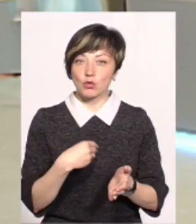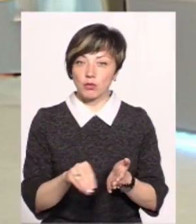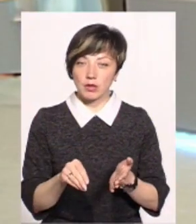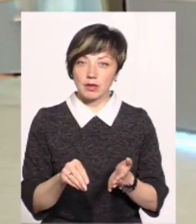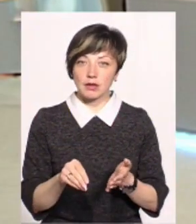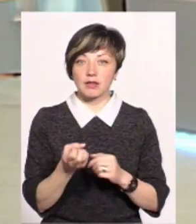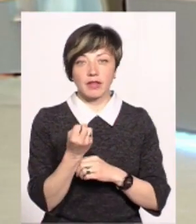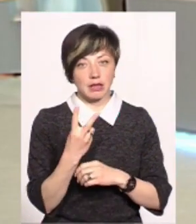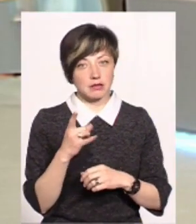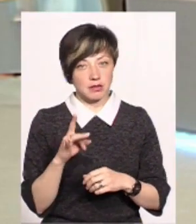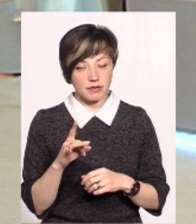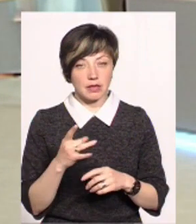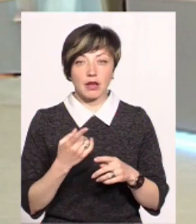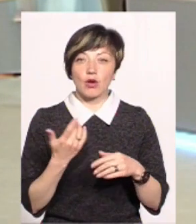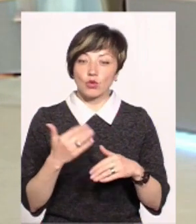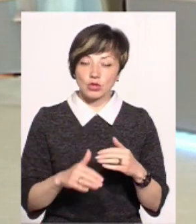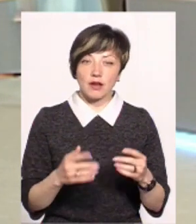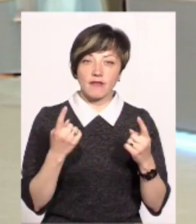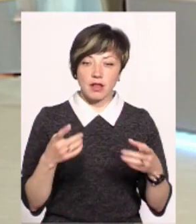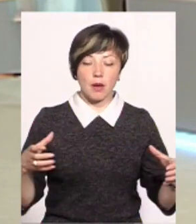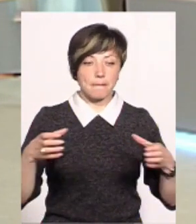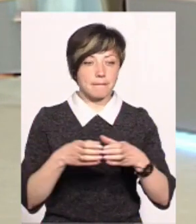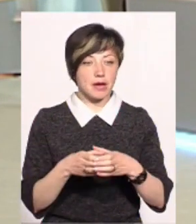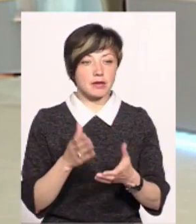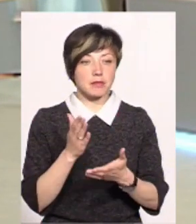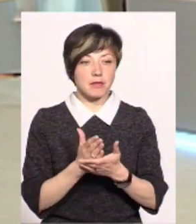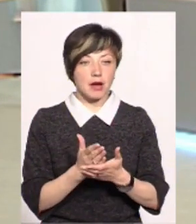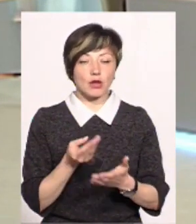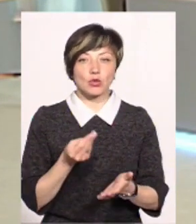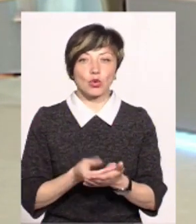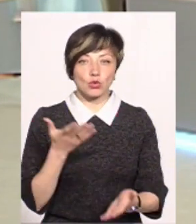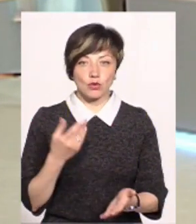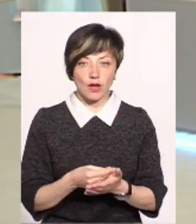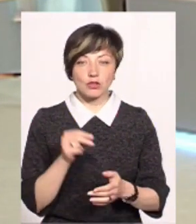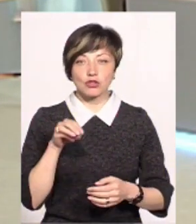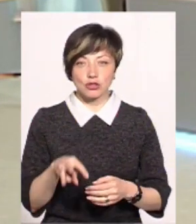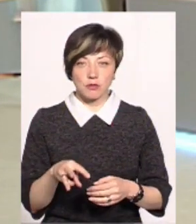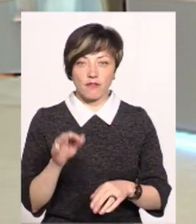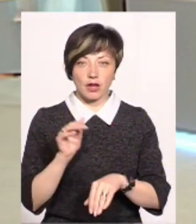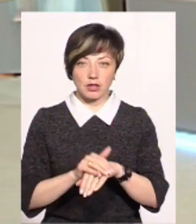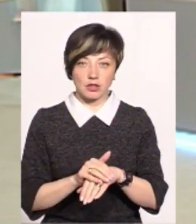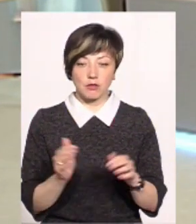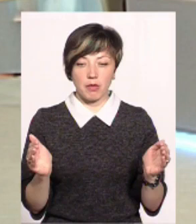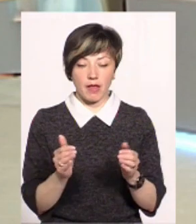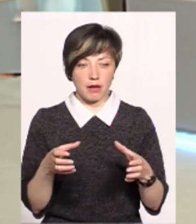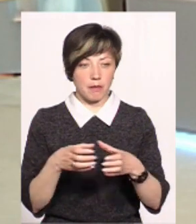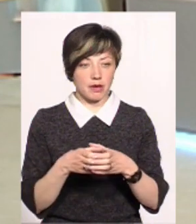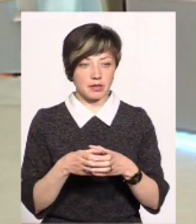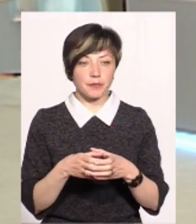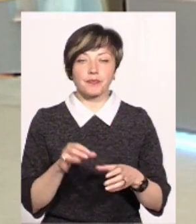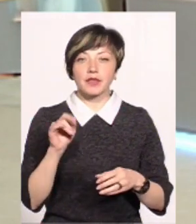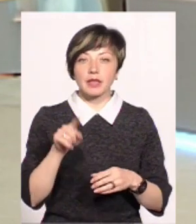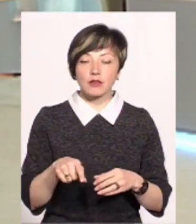купити 12 гривень. Тобто, вже велика партія, вона вже має дорожчу вартість, чим фактично невелика партія.